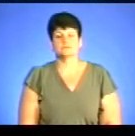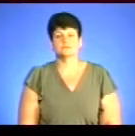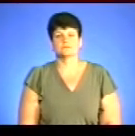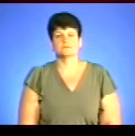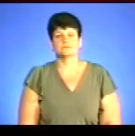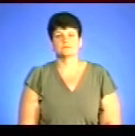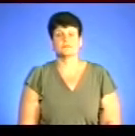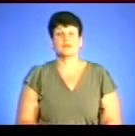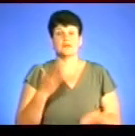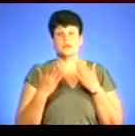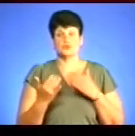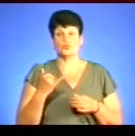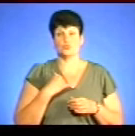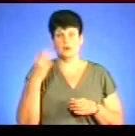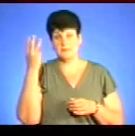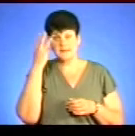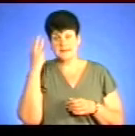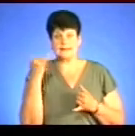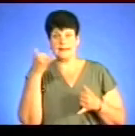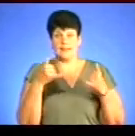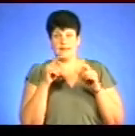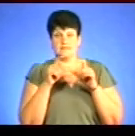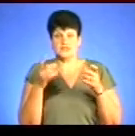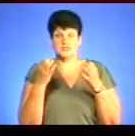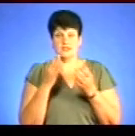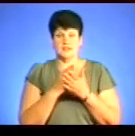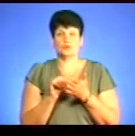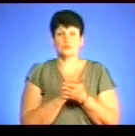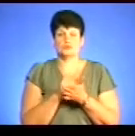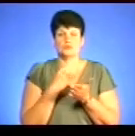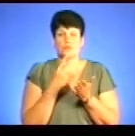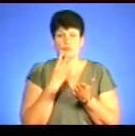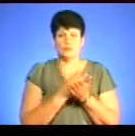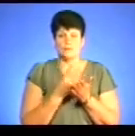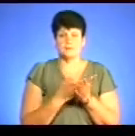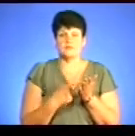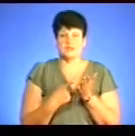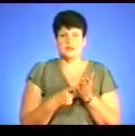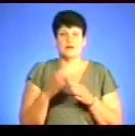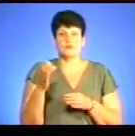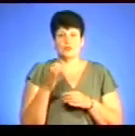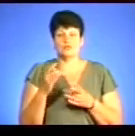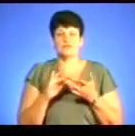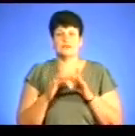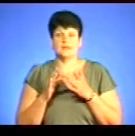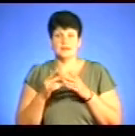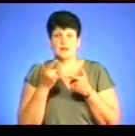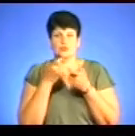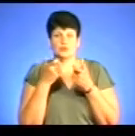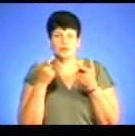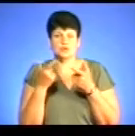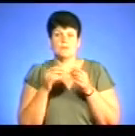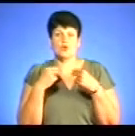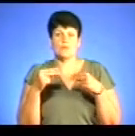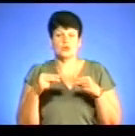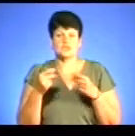Та якщо у Хмельницьких наливайках ще мають документи, які підтверджують походження алкоголю, то в інтернеті, оголошень про продаж